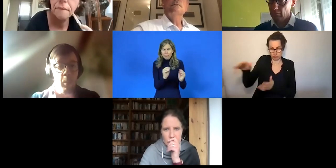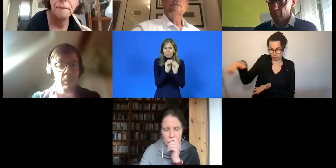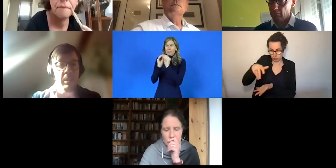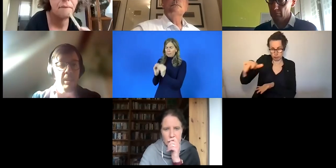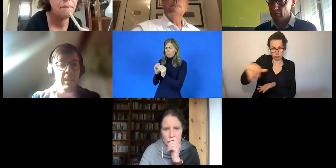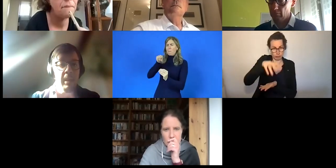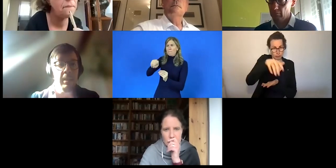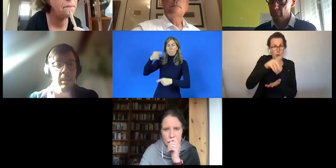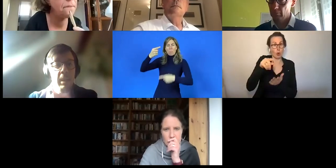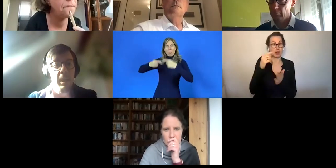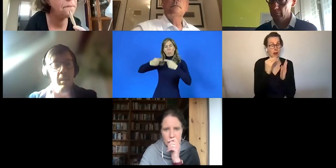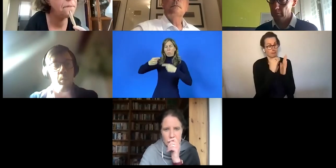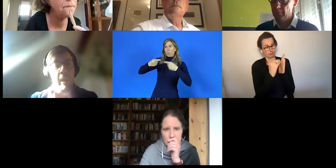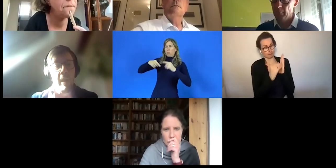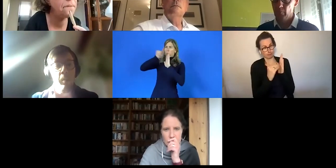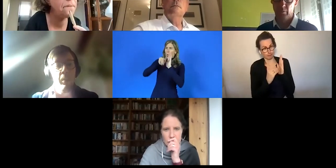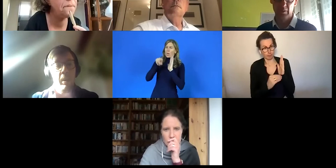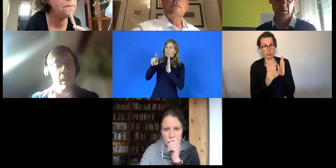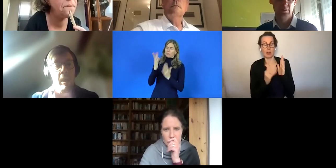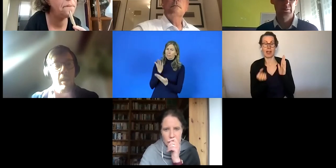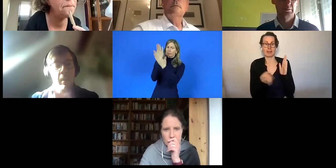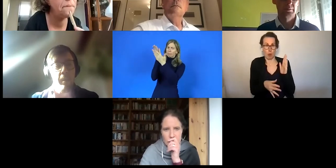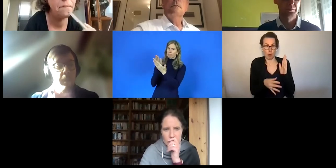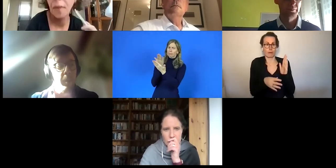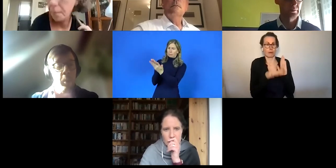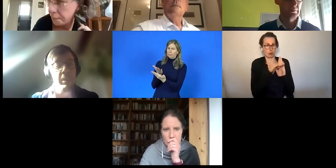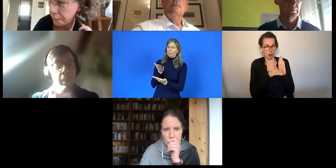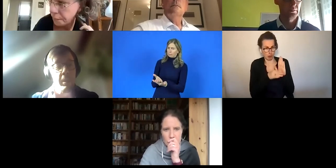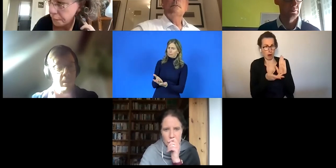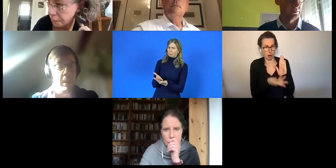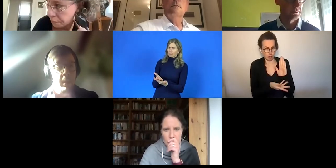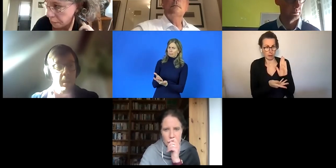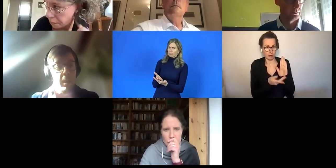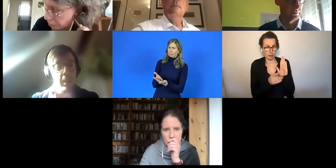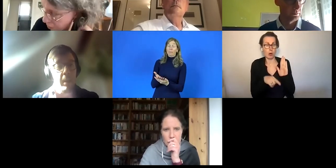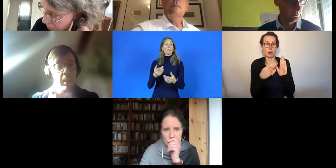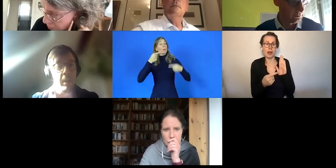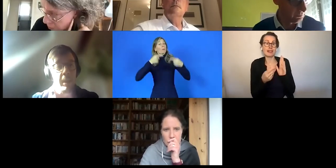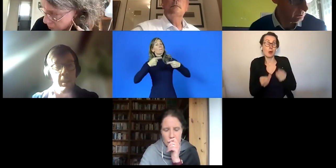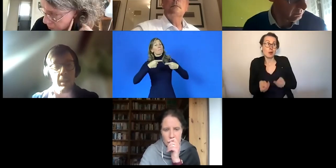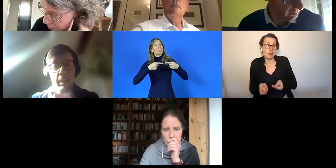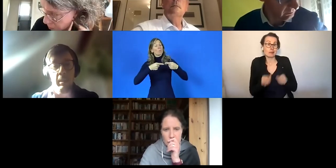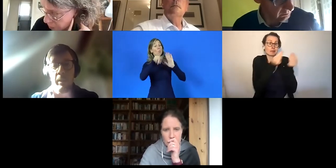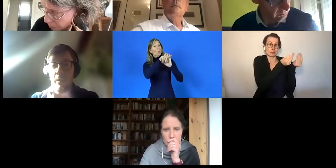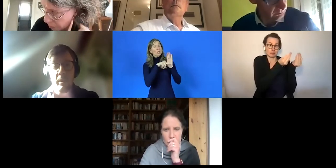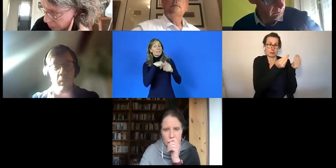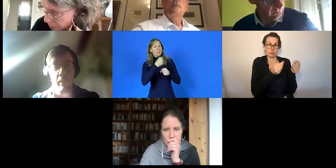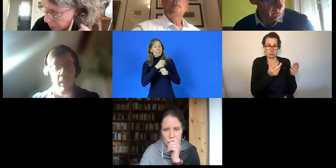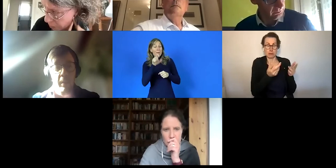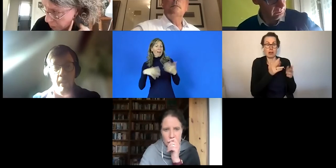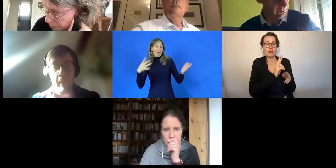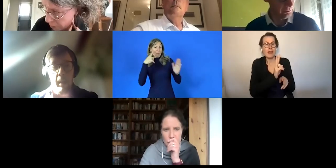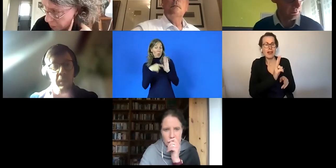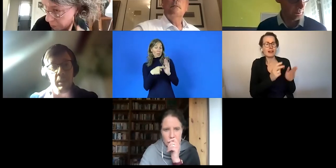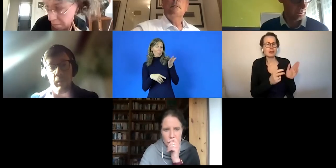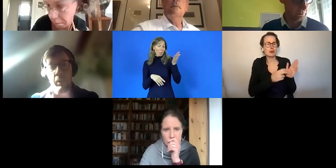und daraus politische Normen und Empfehlungen heraus schälen,